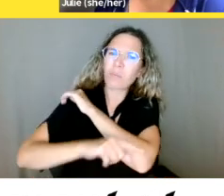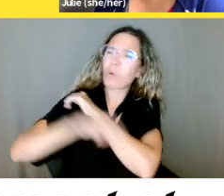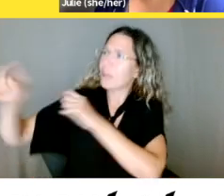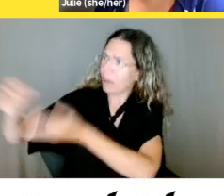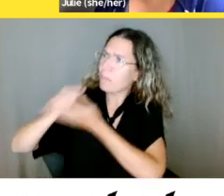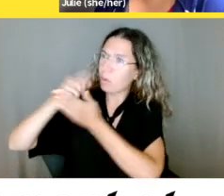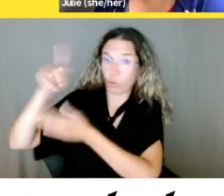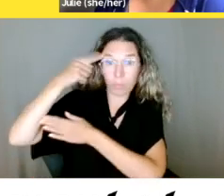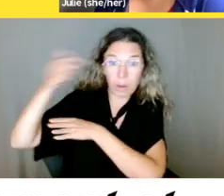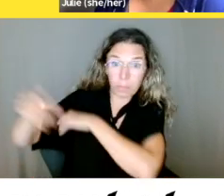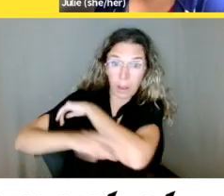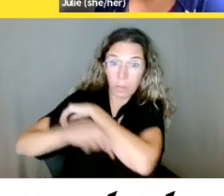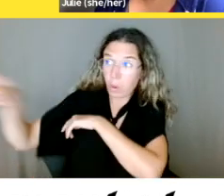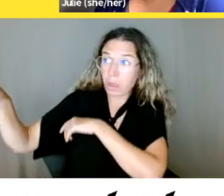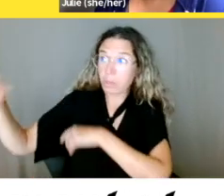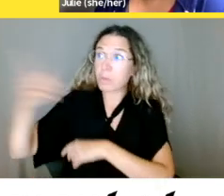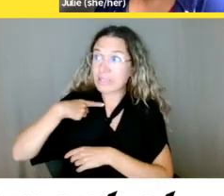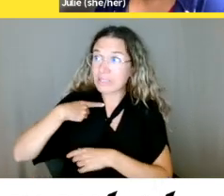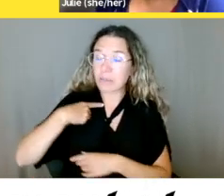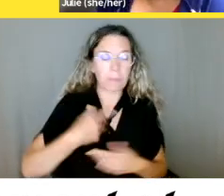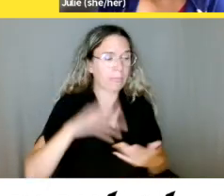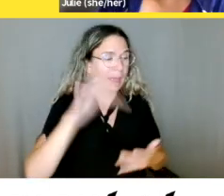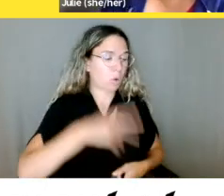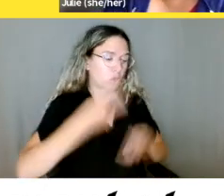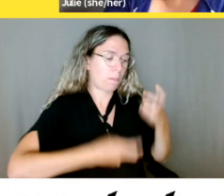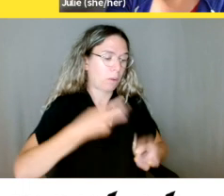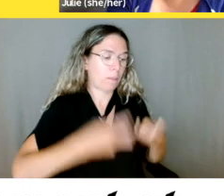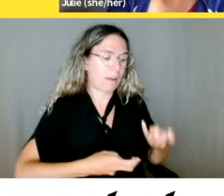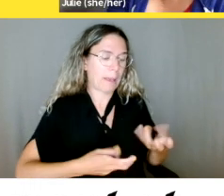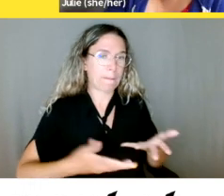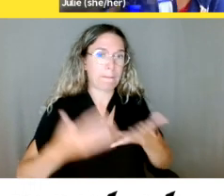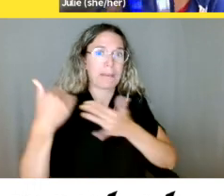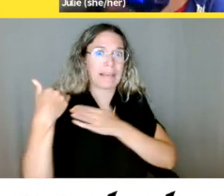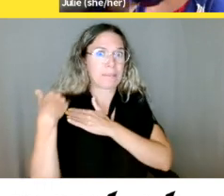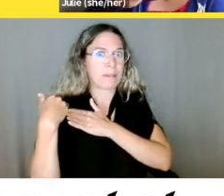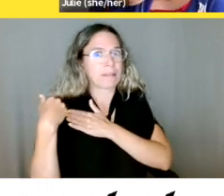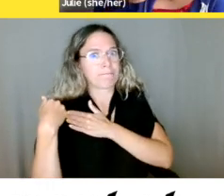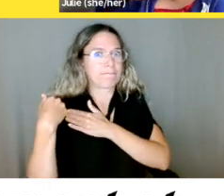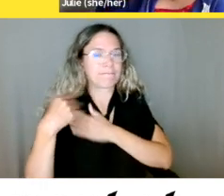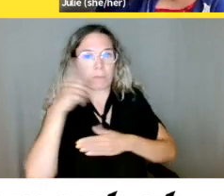ils ne pouvaient pas m'aider. Qu'est-ce que je peux faire? Est-ce que quelqu'un a des idées?